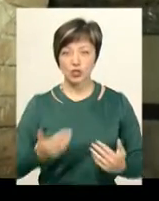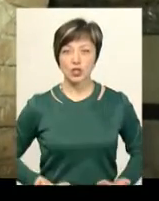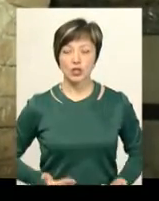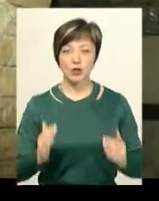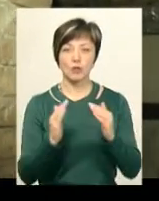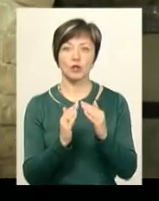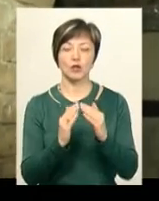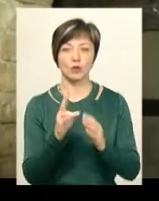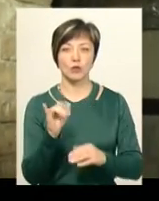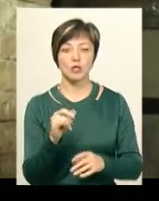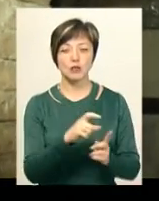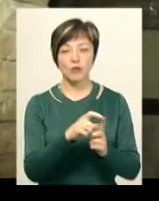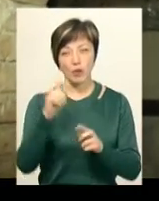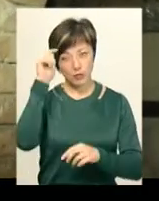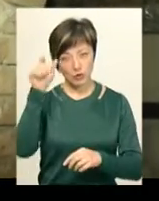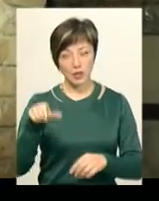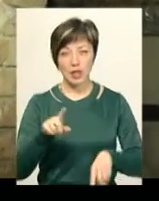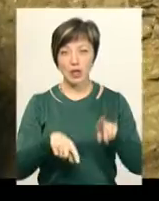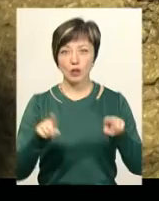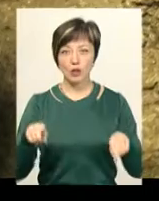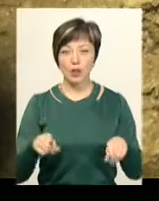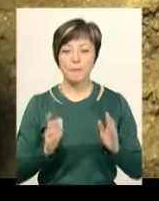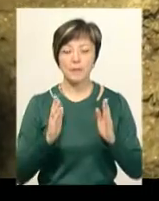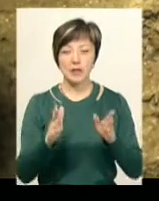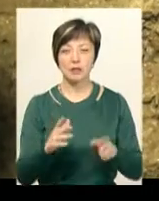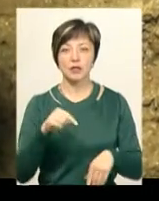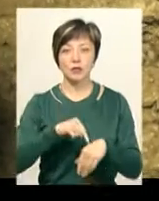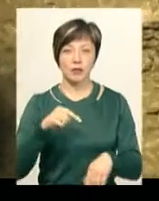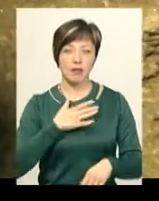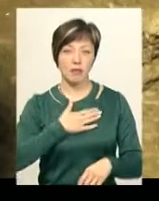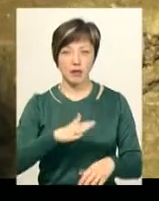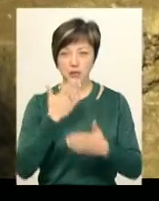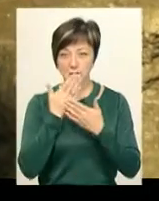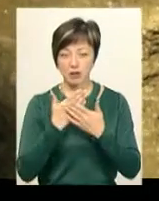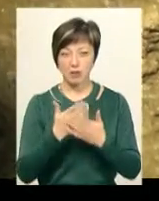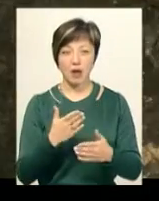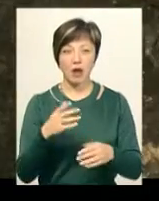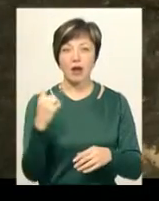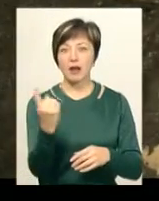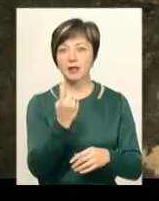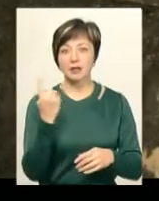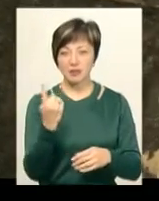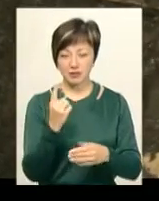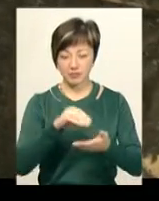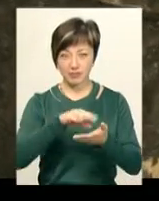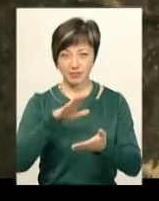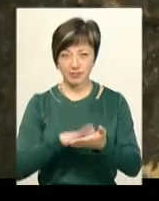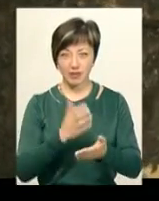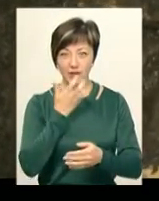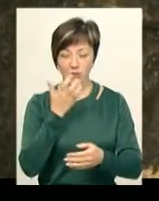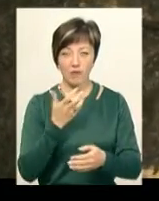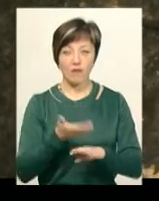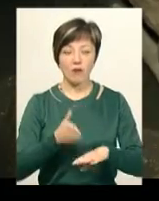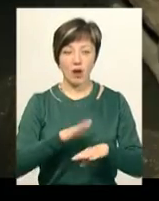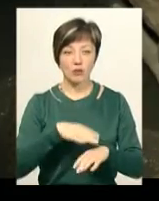Михайло Грачевський. За словами чоловіка, інколи в під'їзді чути неприємний запах. Зняти показники із загальнобудинкового теплового лічильника